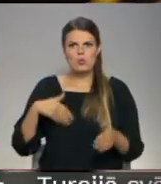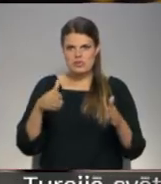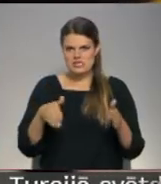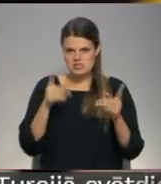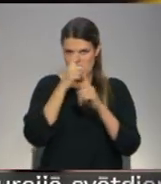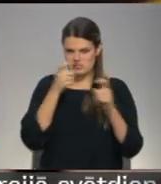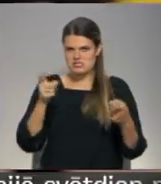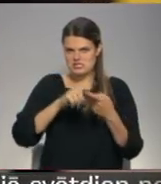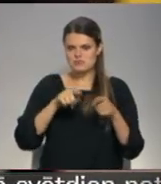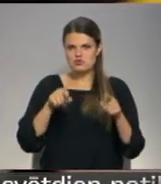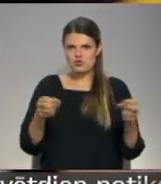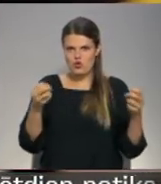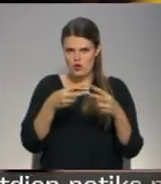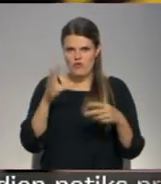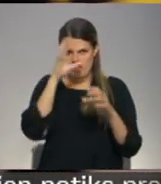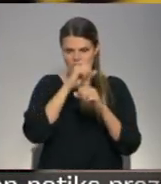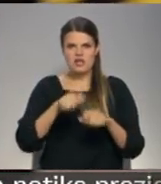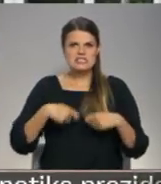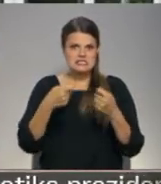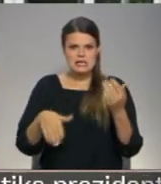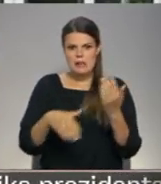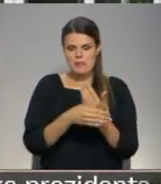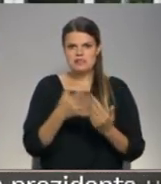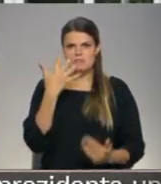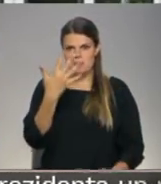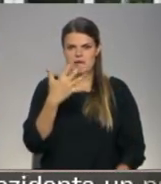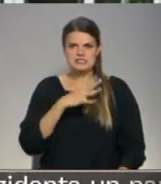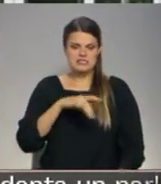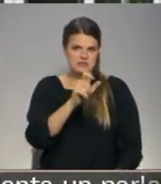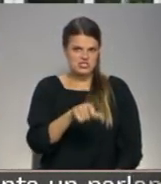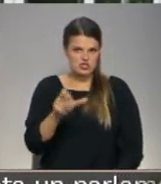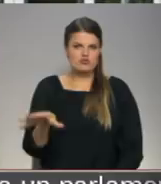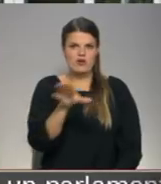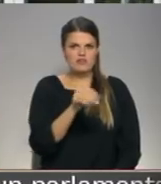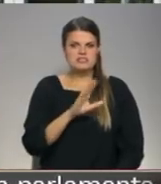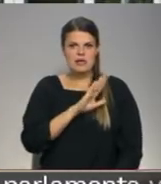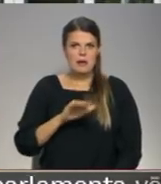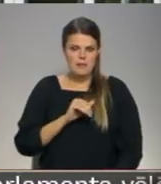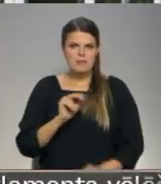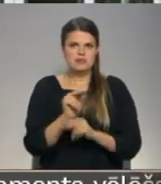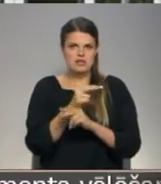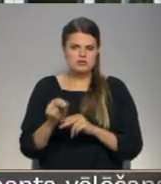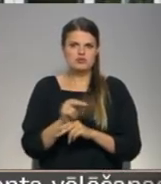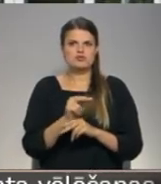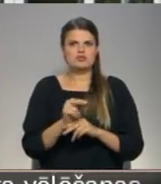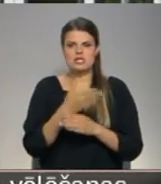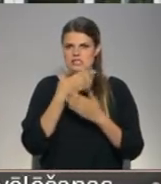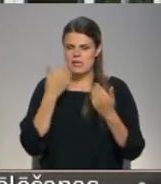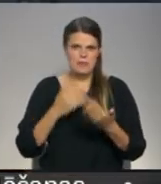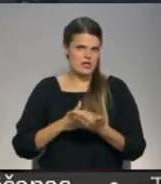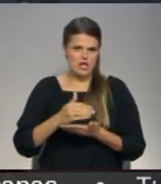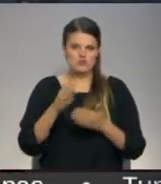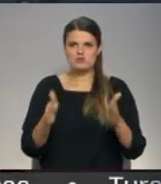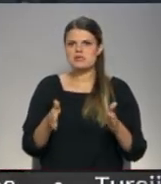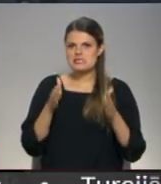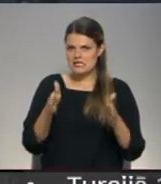atzīst, ka saistībā ar šo incidentu naktī sniegt palīdzību kādiem pieciem cietušajiem. Visiem pēc brūča apkopšana sārsteišanās nebija jāturpina